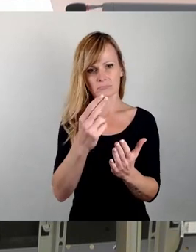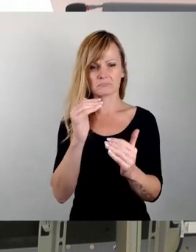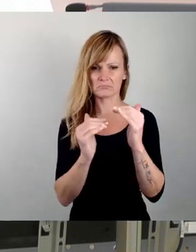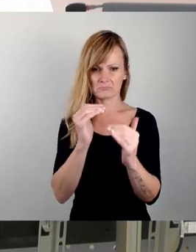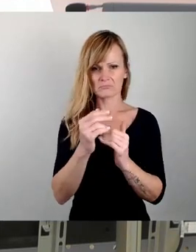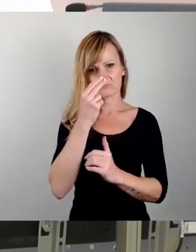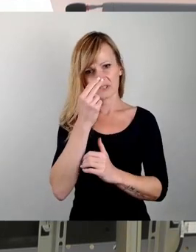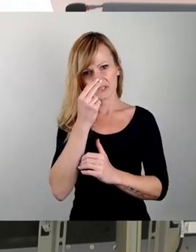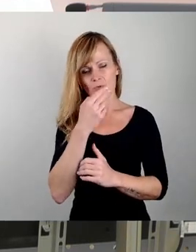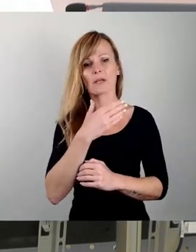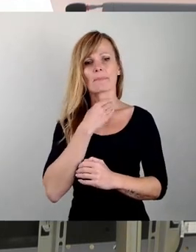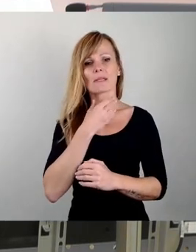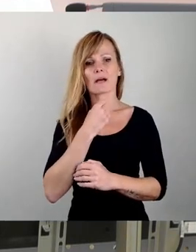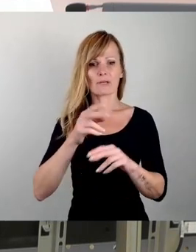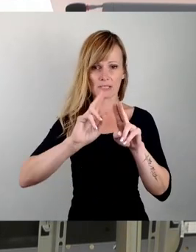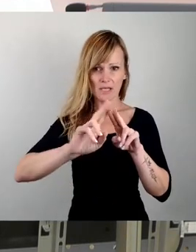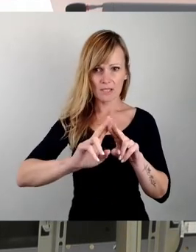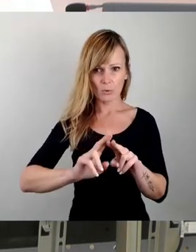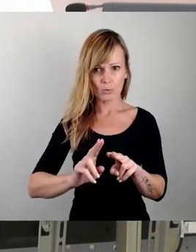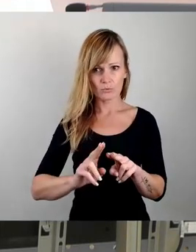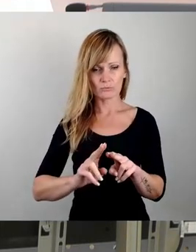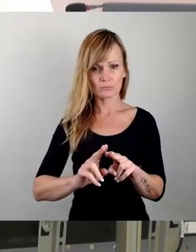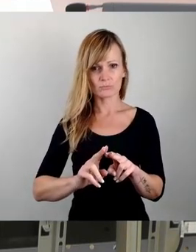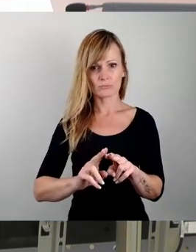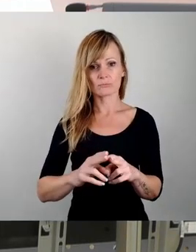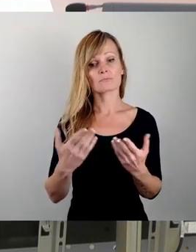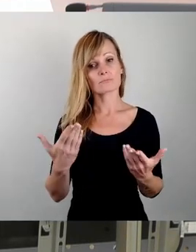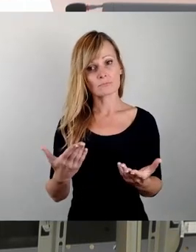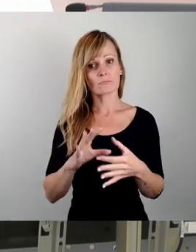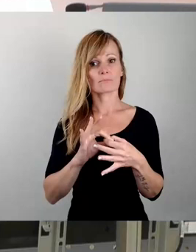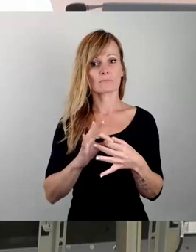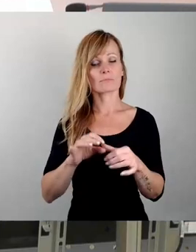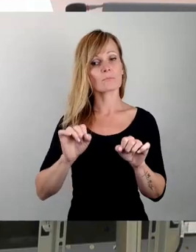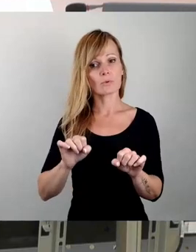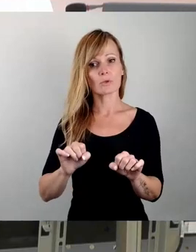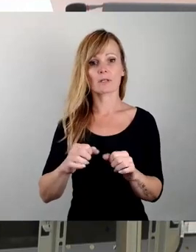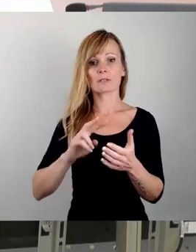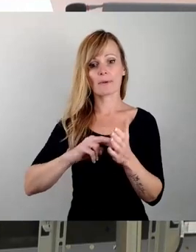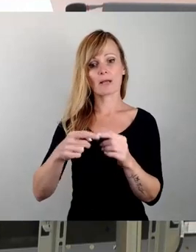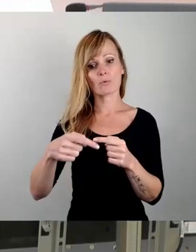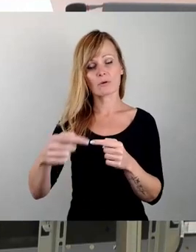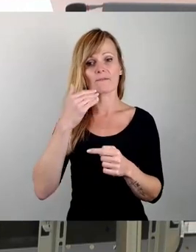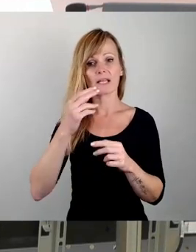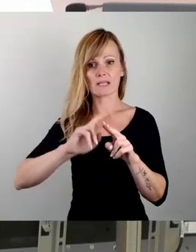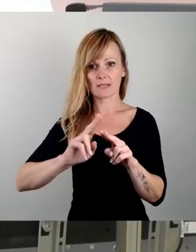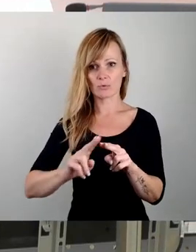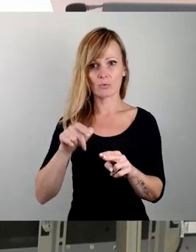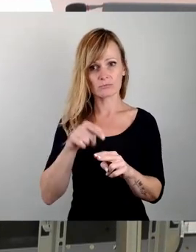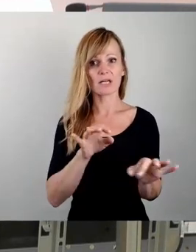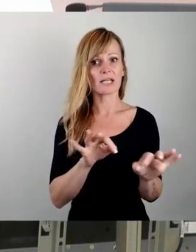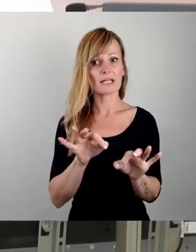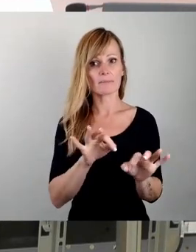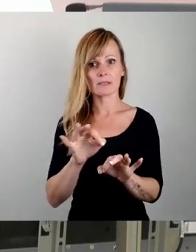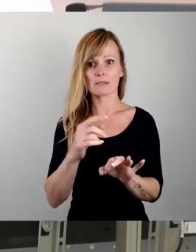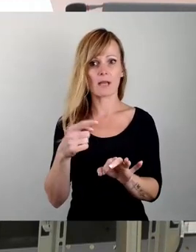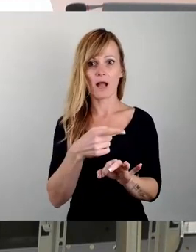und damit verbunden auch einer Möglichkeit einer planmäßigen Sanierung dieser Plätze, die also regelmäßig alle acht,